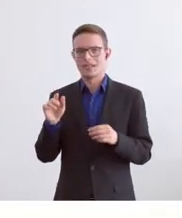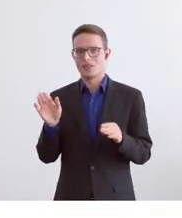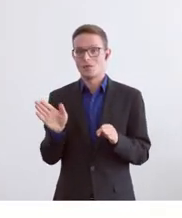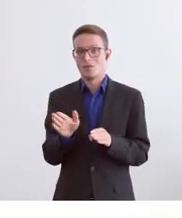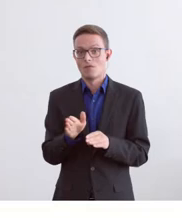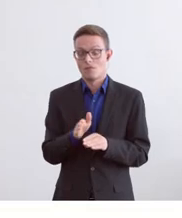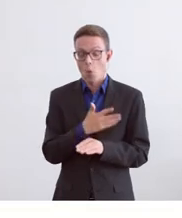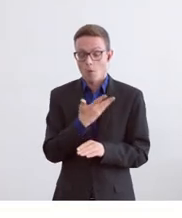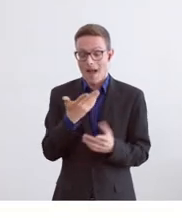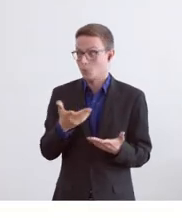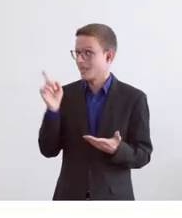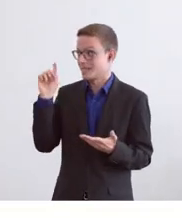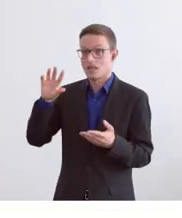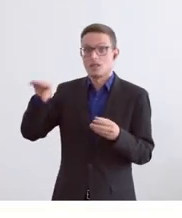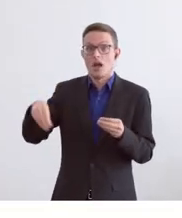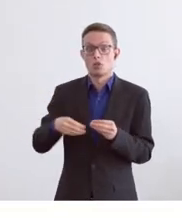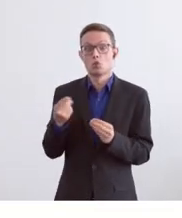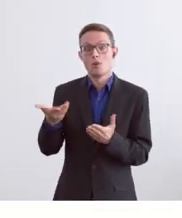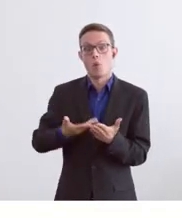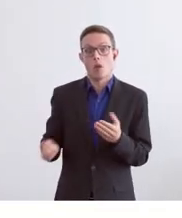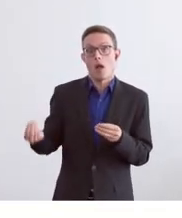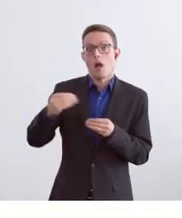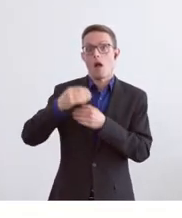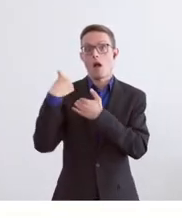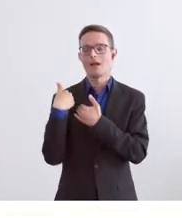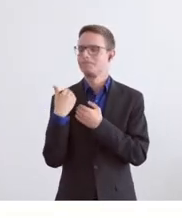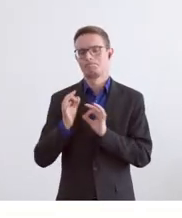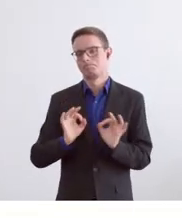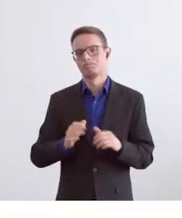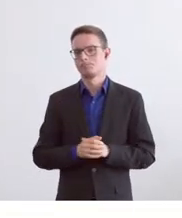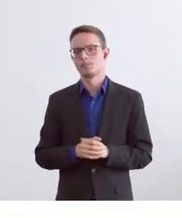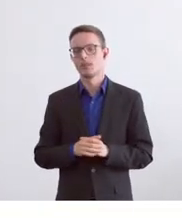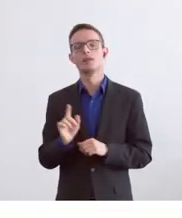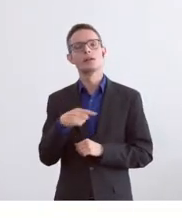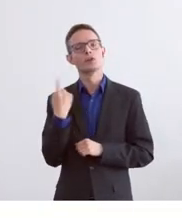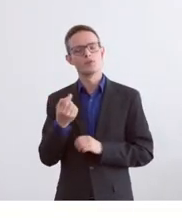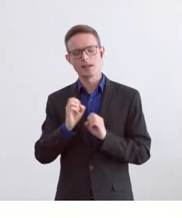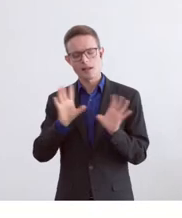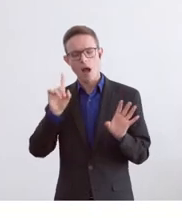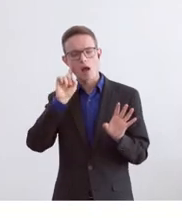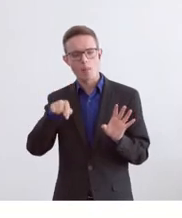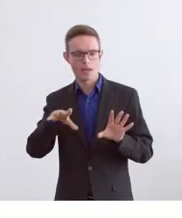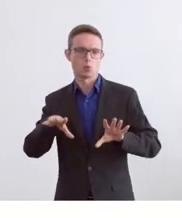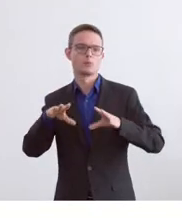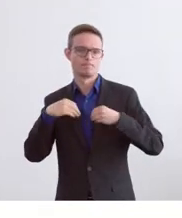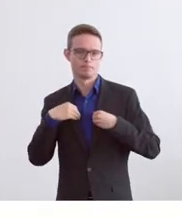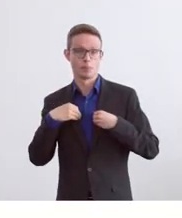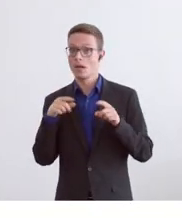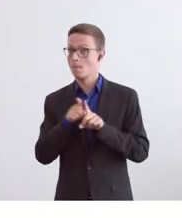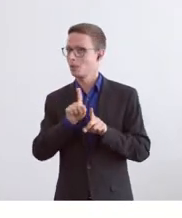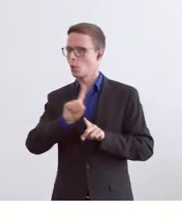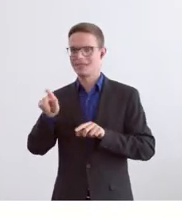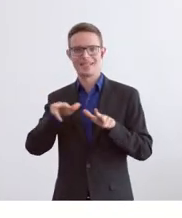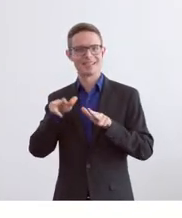Vorlage abgestraft. Also eine sehr deutliche Ablehnung, die wir so zur Kenntnis nehmen. Das heisst aber nicht, dass der Regierungsrat nicht